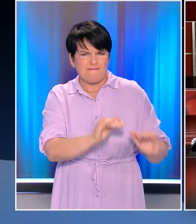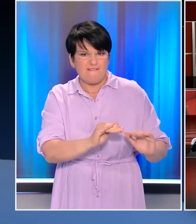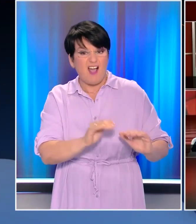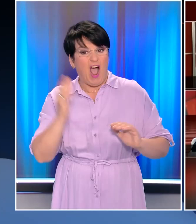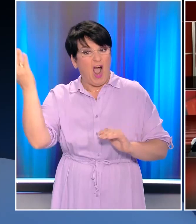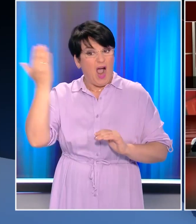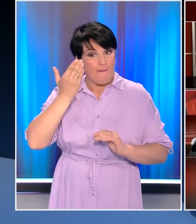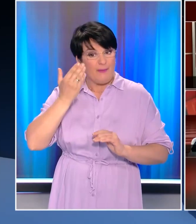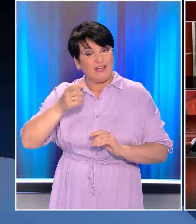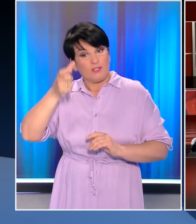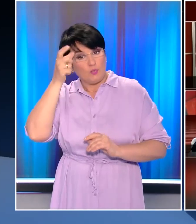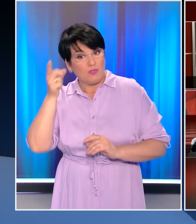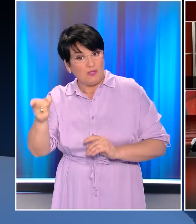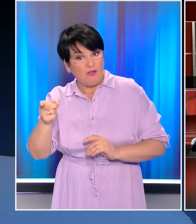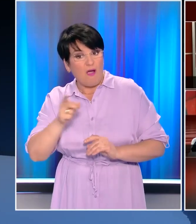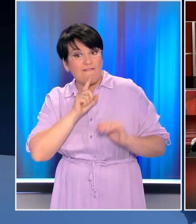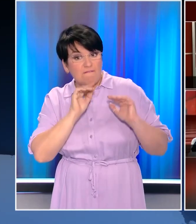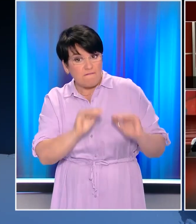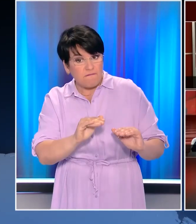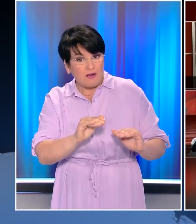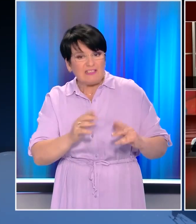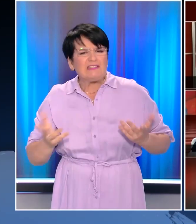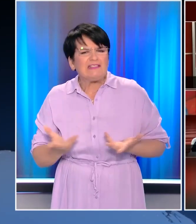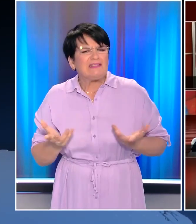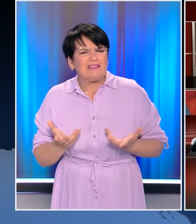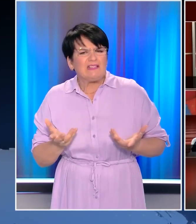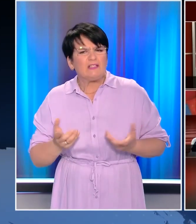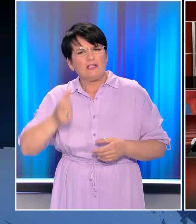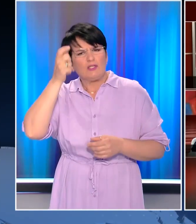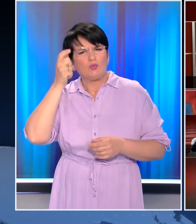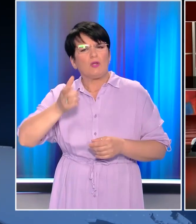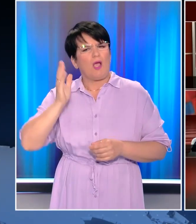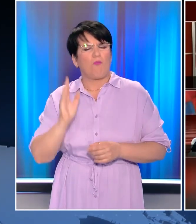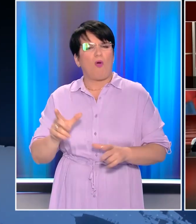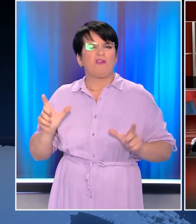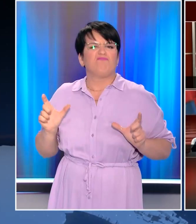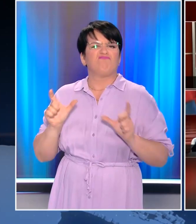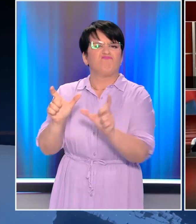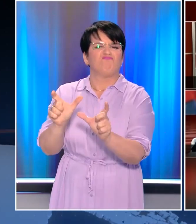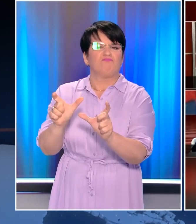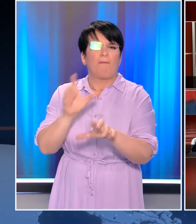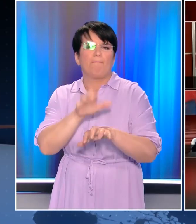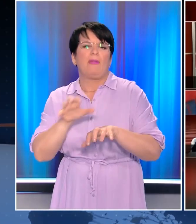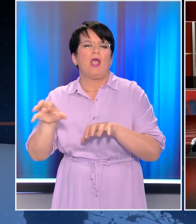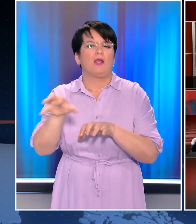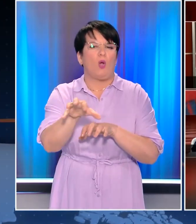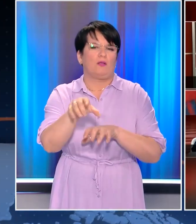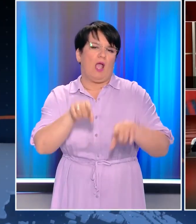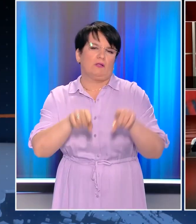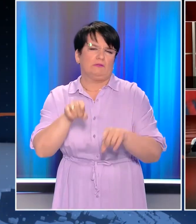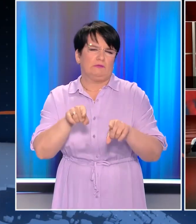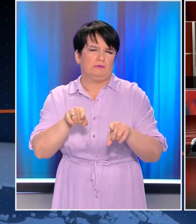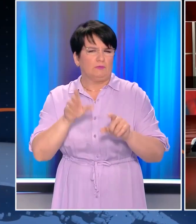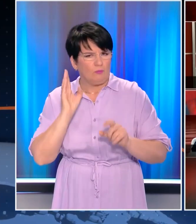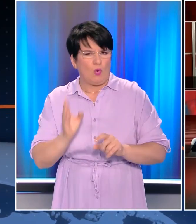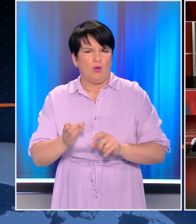τεχτή τυρετmeye devam eder ise ο zaman Τυρκία belli alanları tecrit edebilir, izole